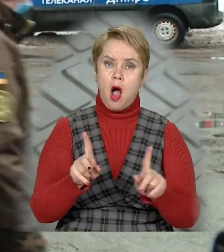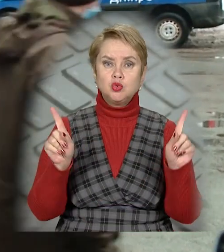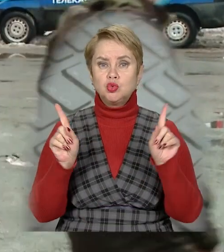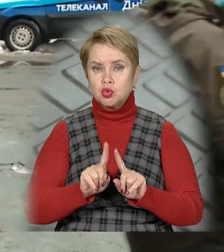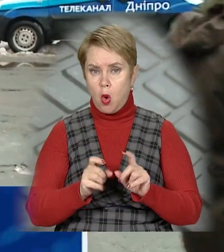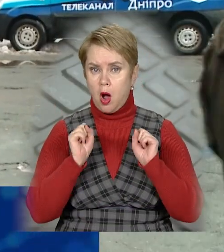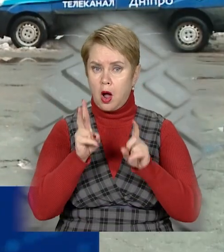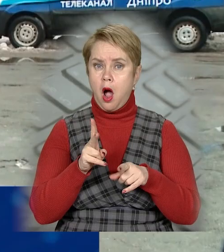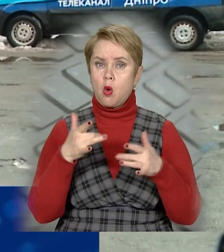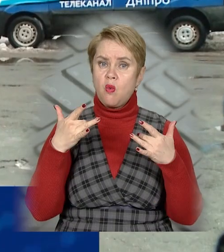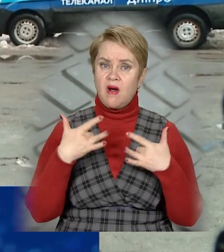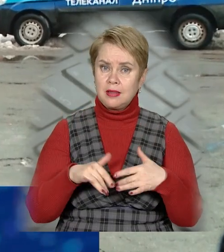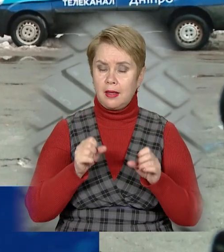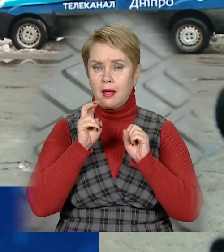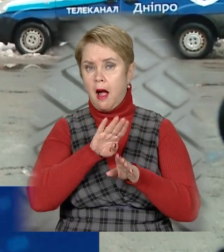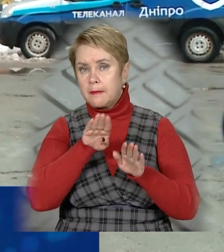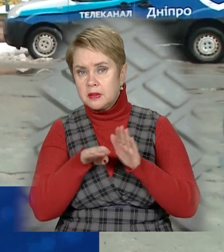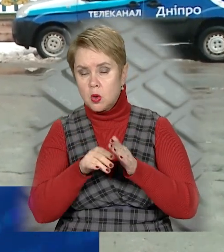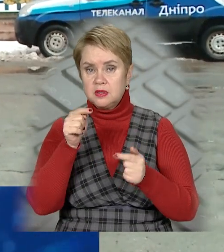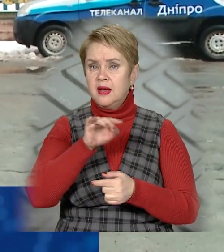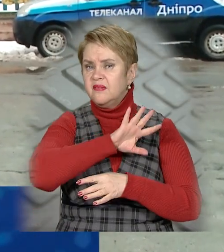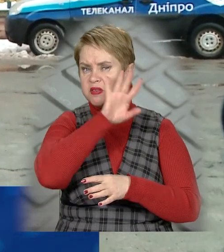як вільнення підстроити.